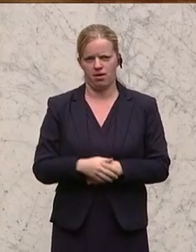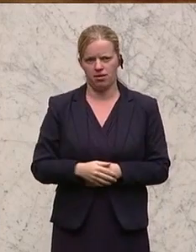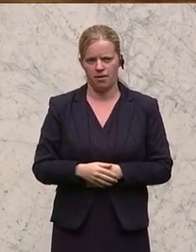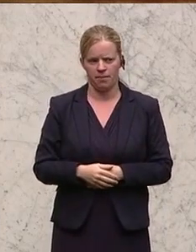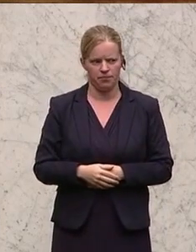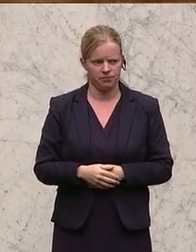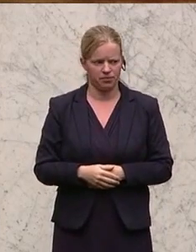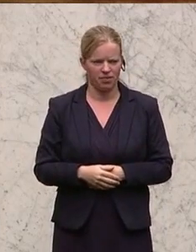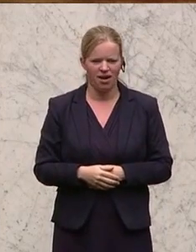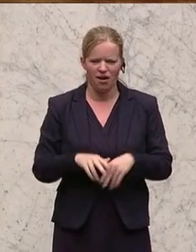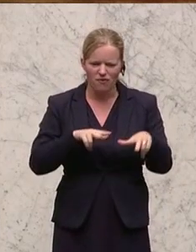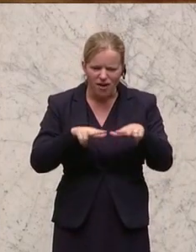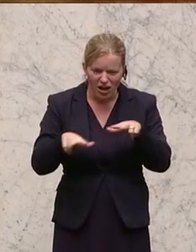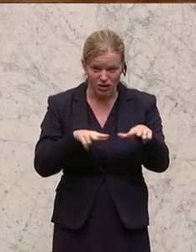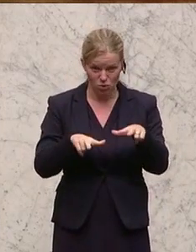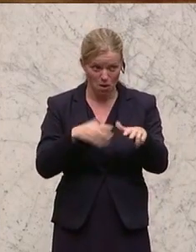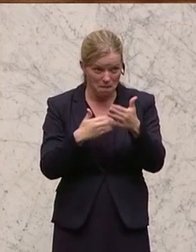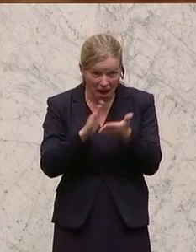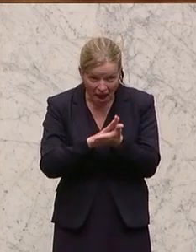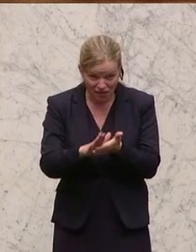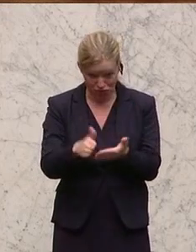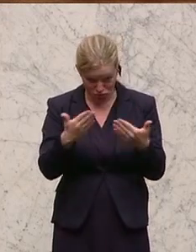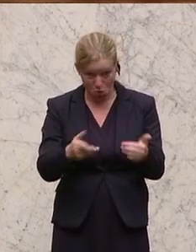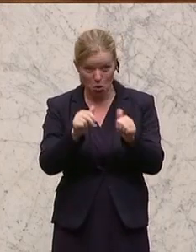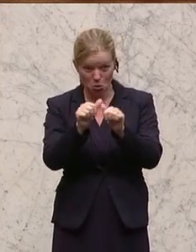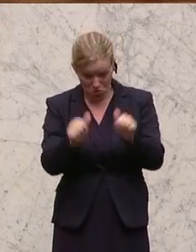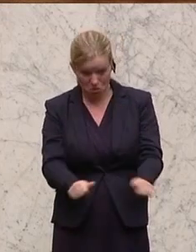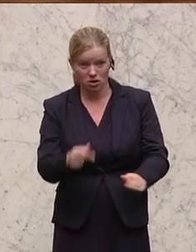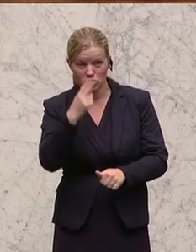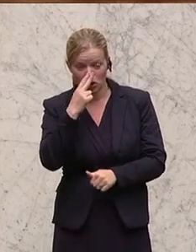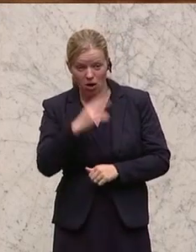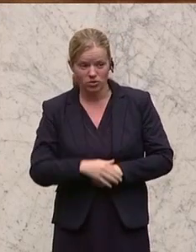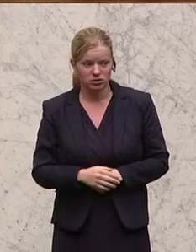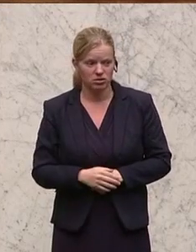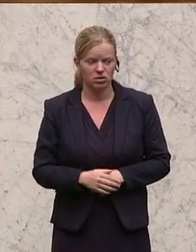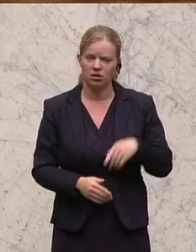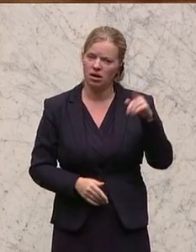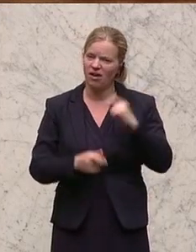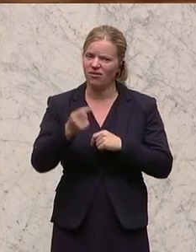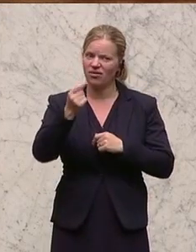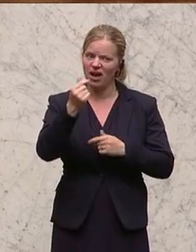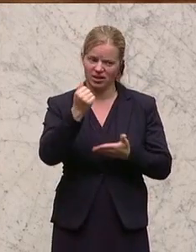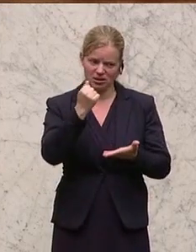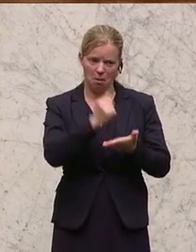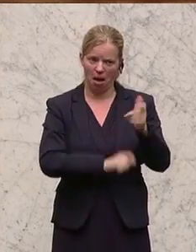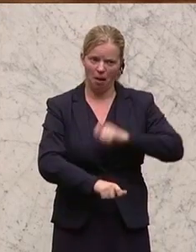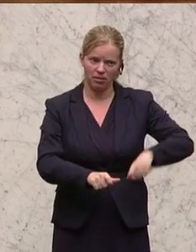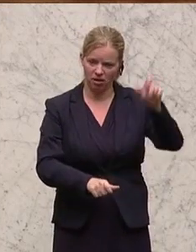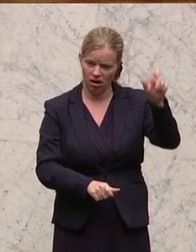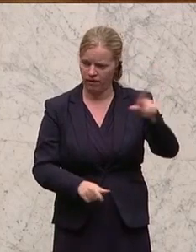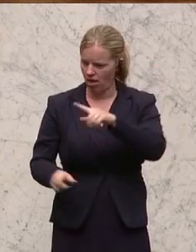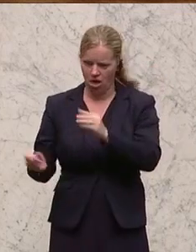sagt, wir machen eine Verwaltungsvereinfachung in dieser Republik? Der Finanzbeamte muss sich jetzt das, was ich ihm dann vorlege oder was er in der Steuerschuldner vorlegt,